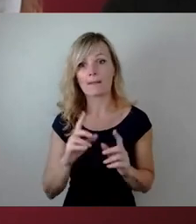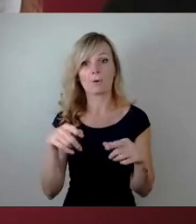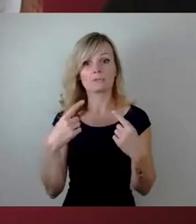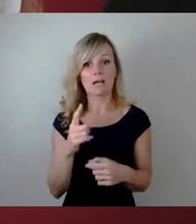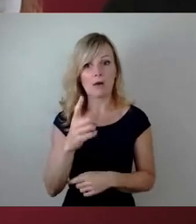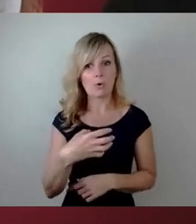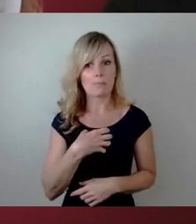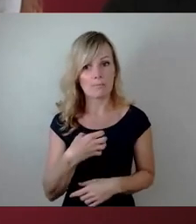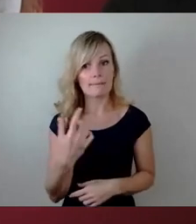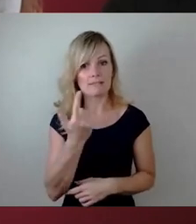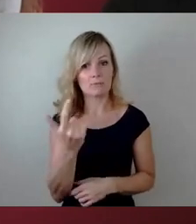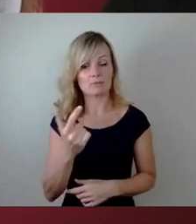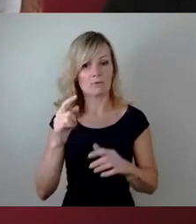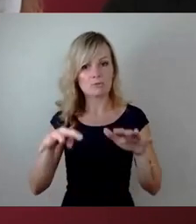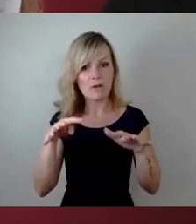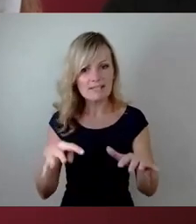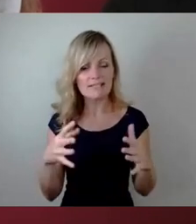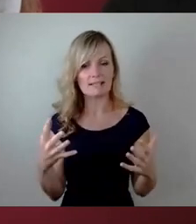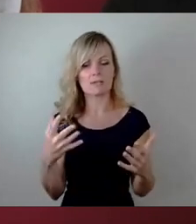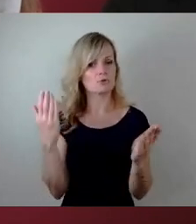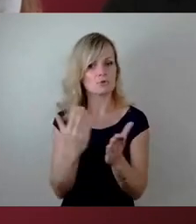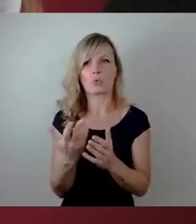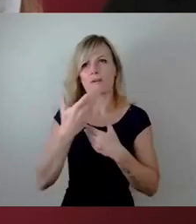2019, man hat es schon vergessen,